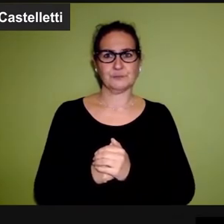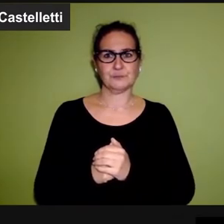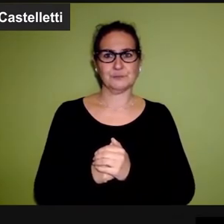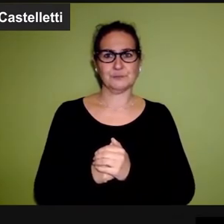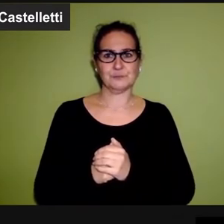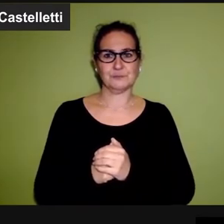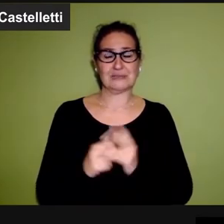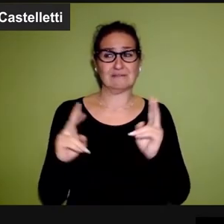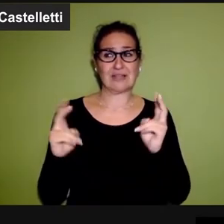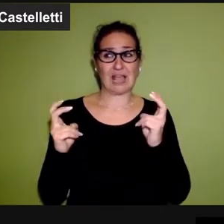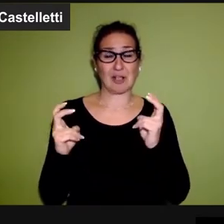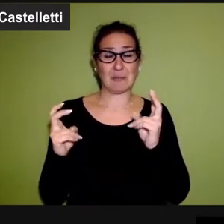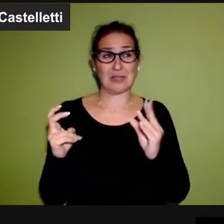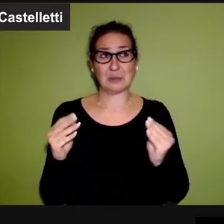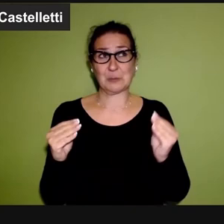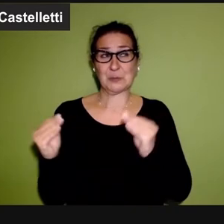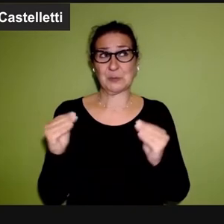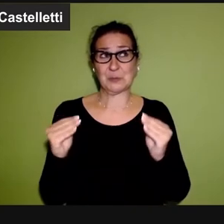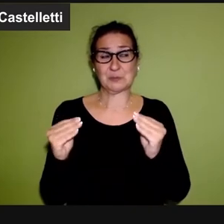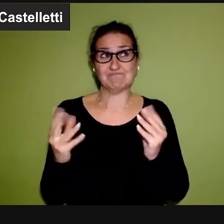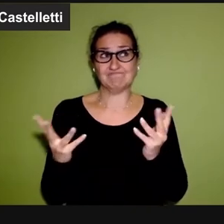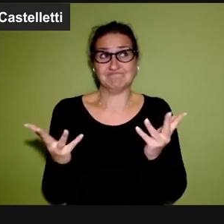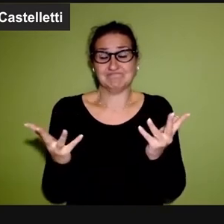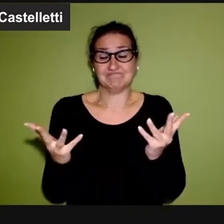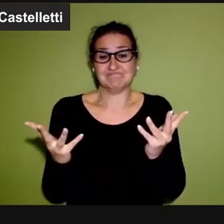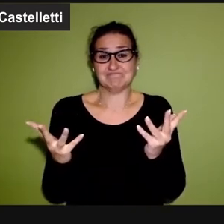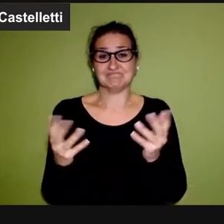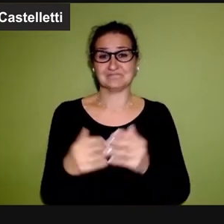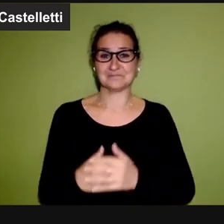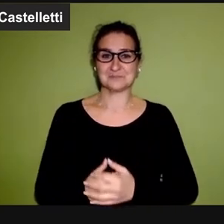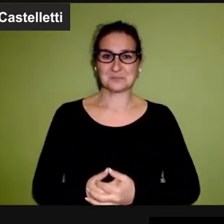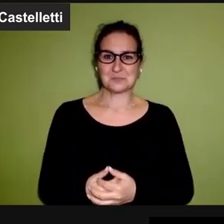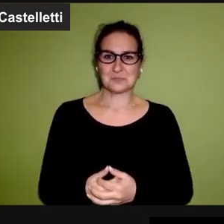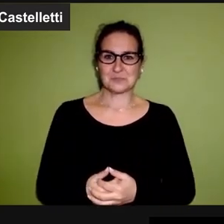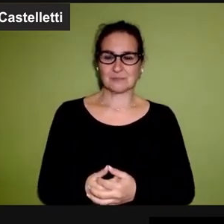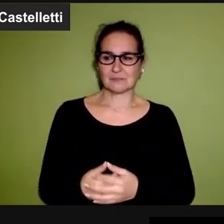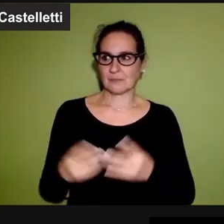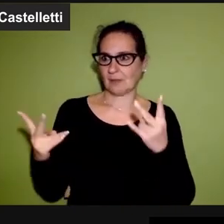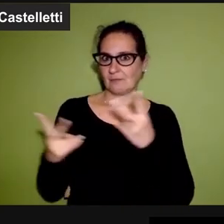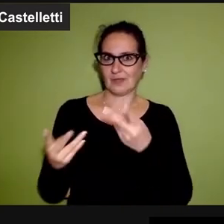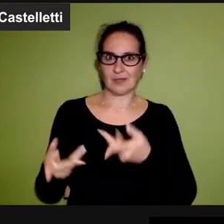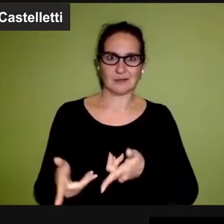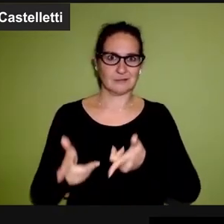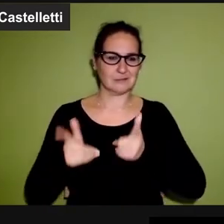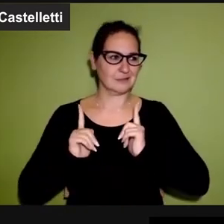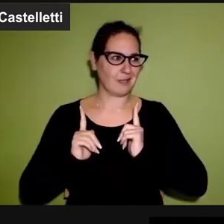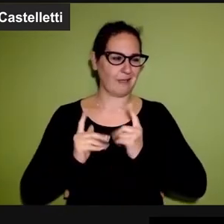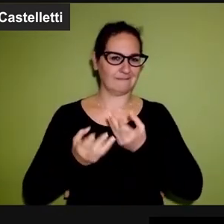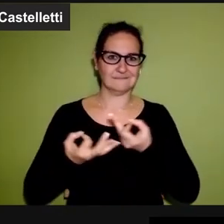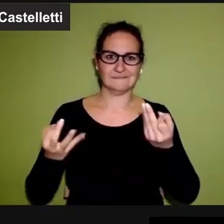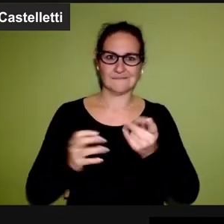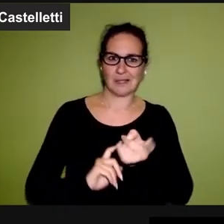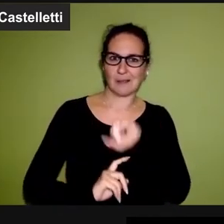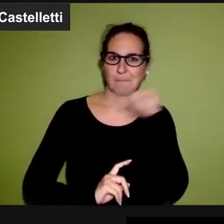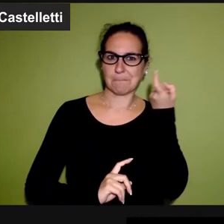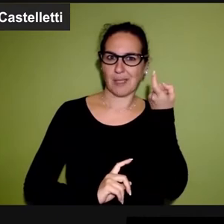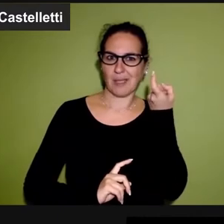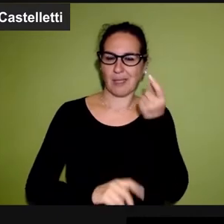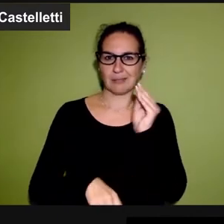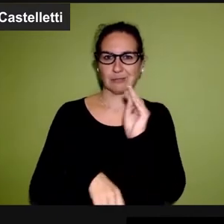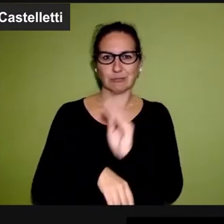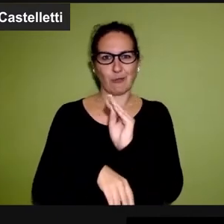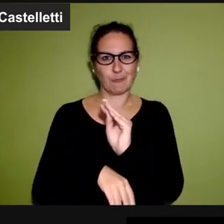Non so se c'è altro da dire sull'argomento. Sì, mi ha dato l'assist per la domanda